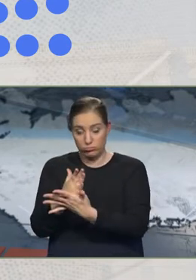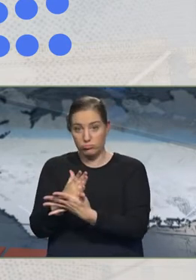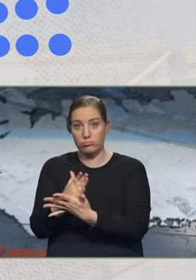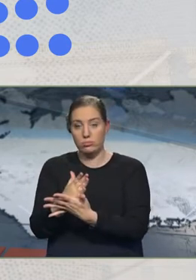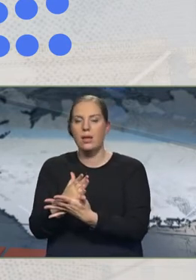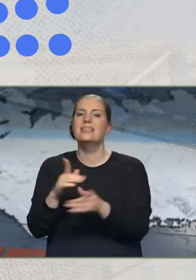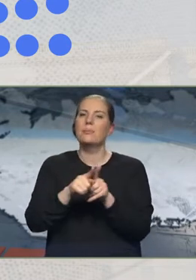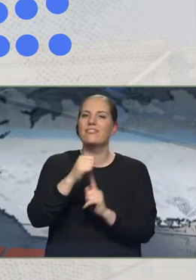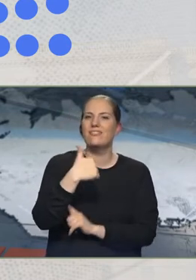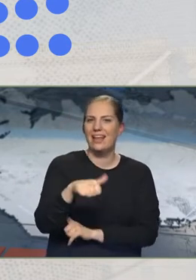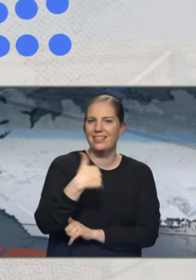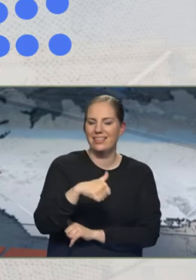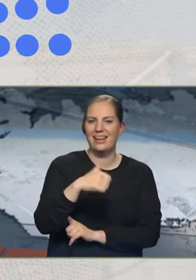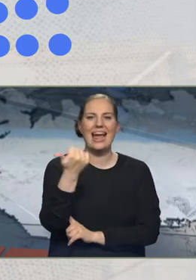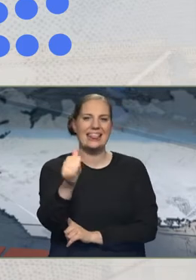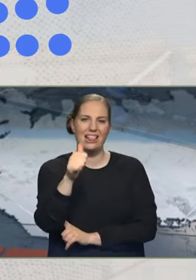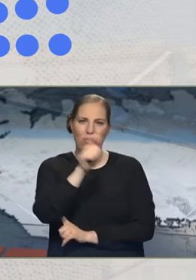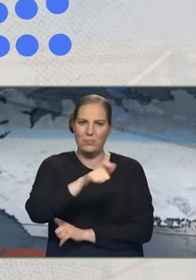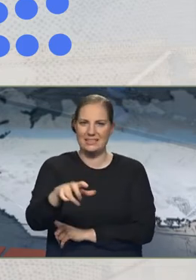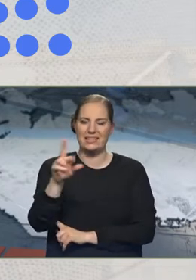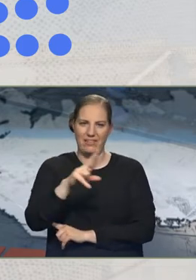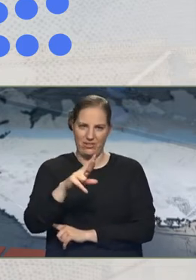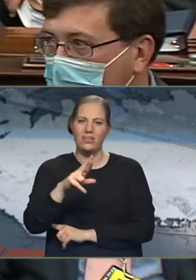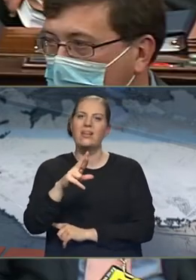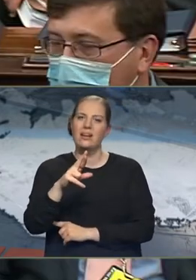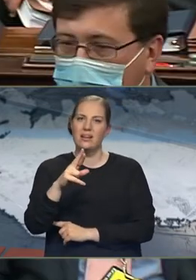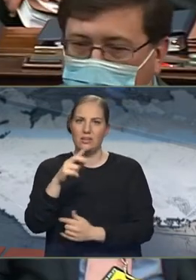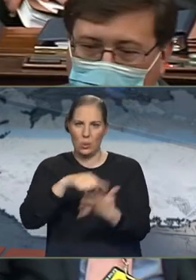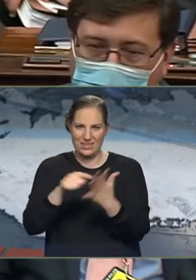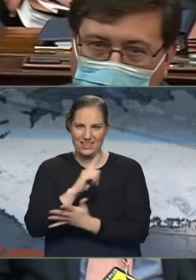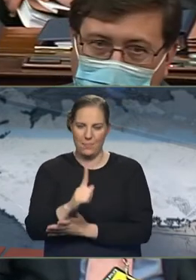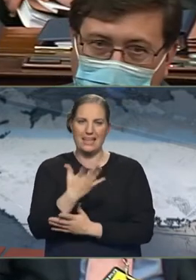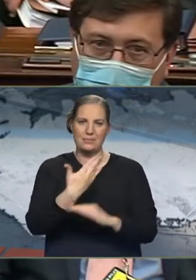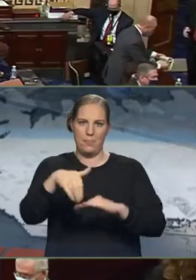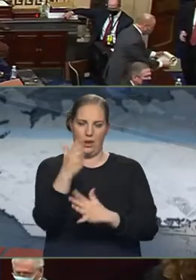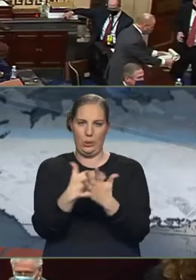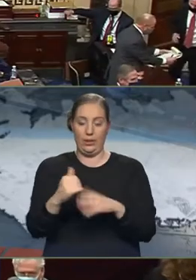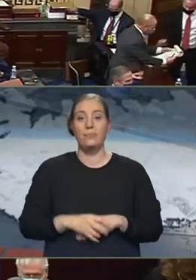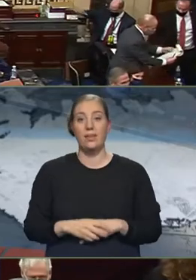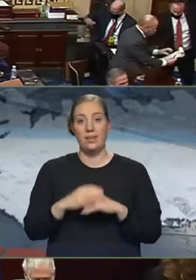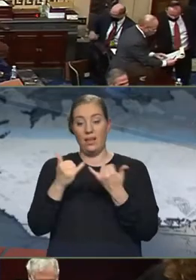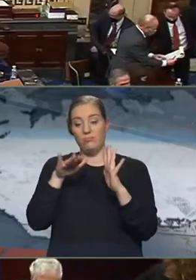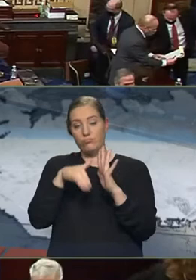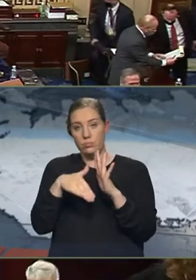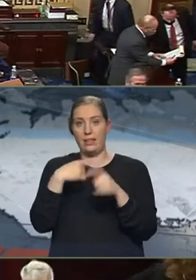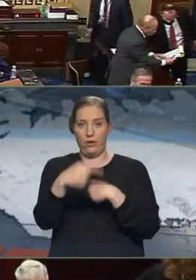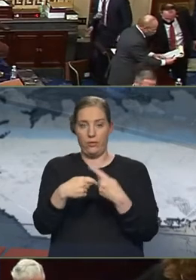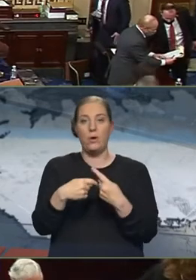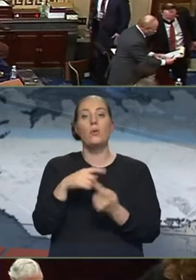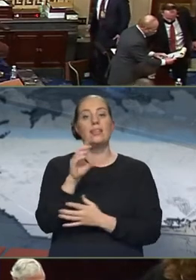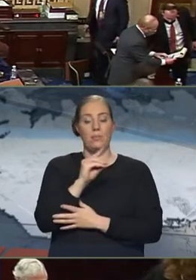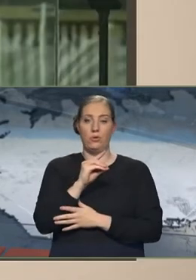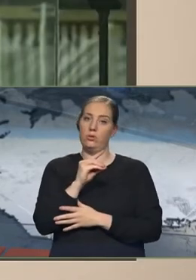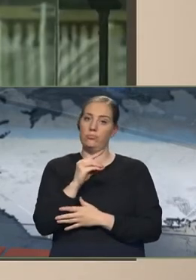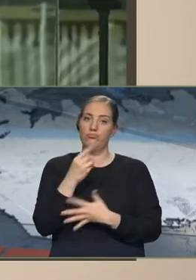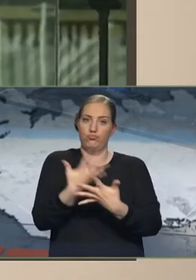11 republikana til viðbótar til að ná þeim meiri luta sem þarf. Réttarhaldun hófust að nýju síði deysauja demokrátar enn orðið í dag.